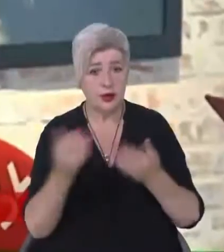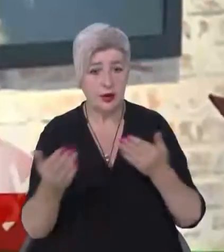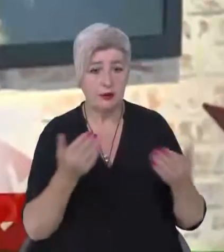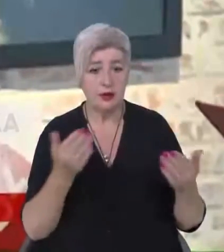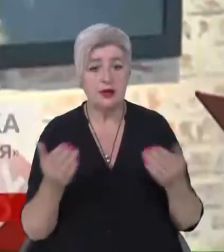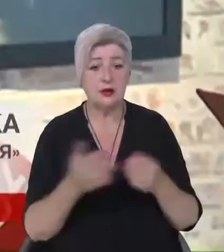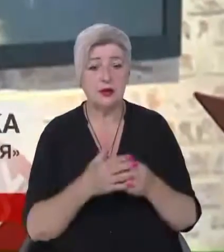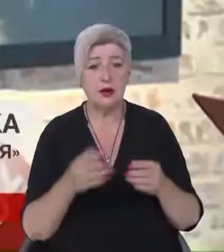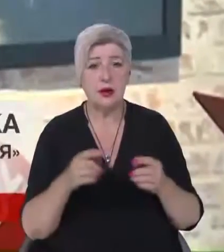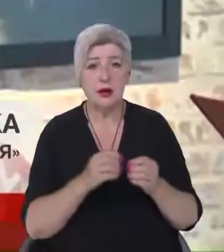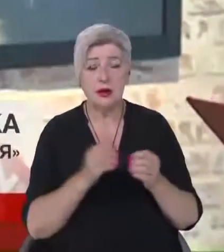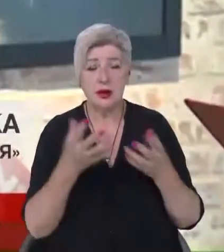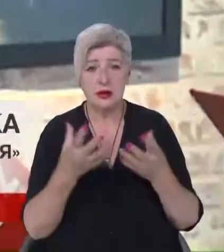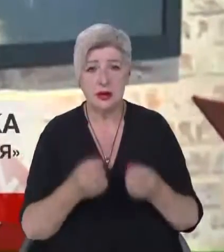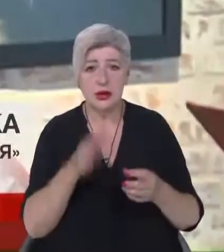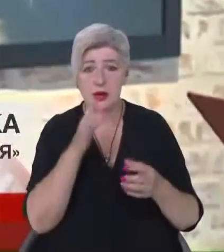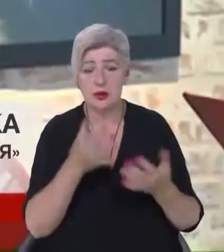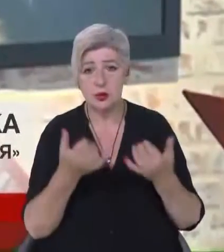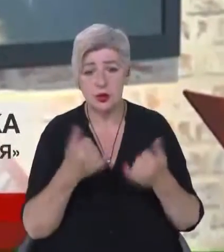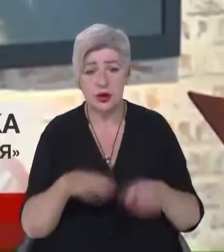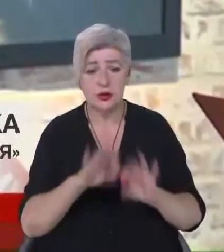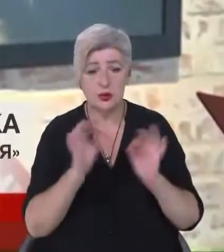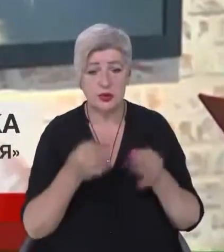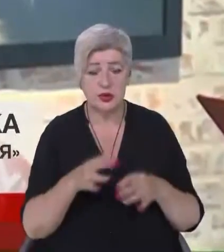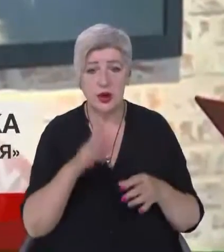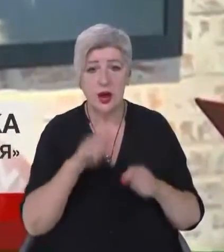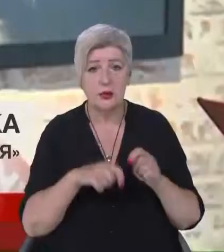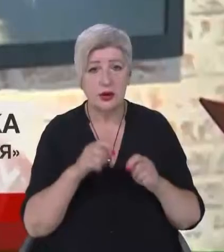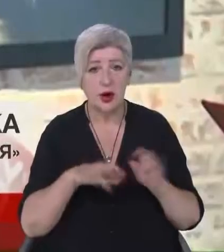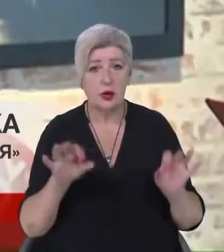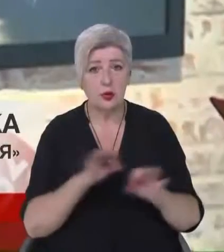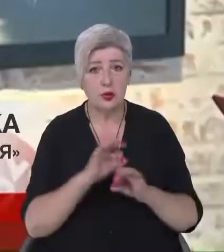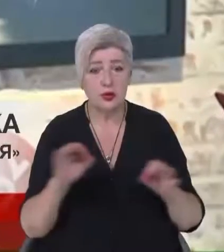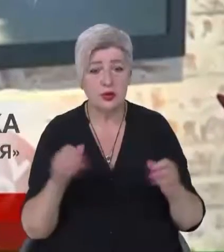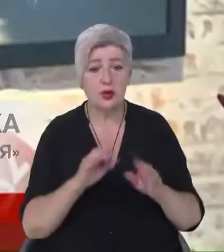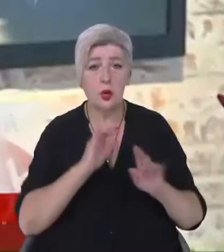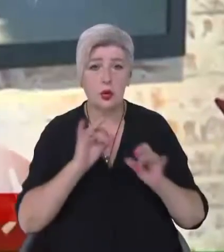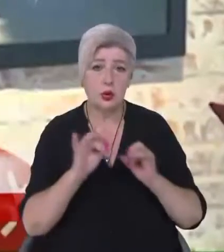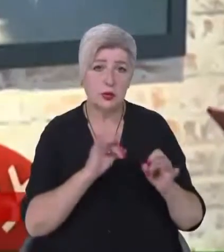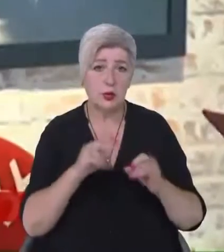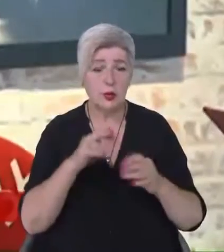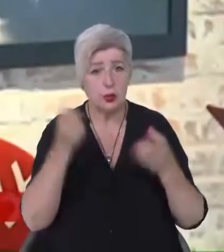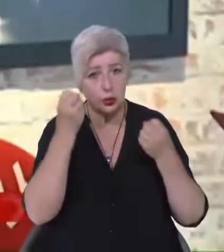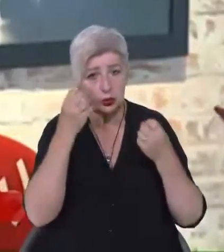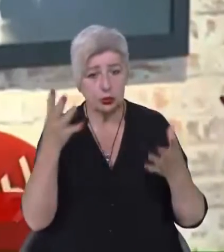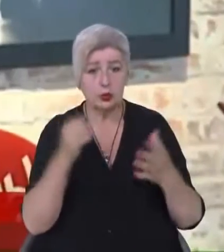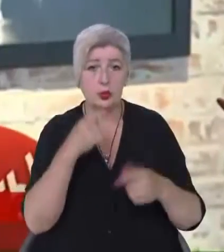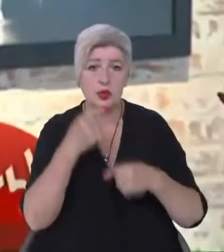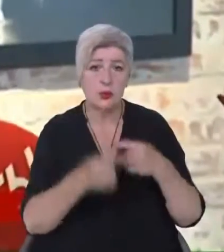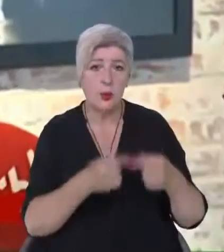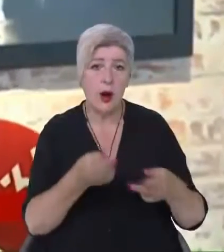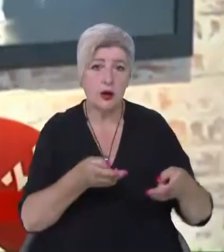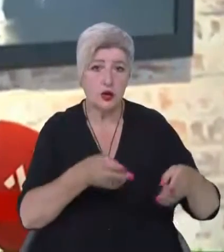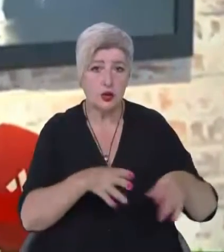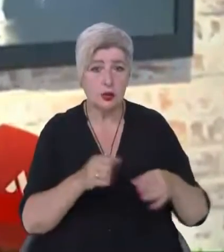днів сучасного мистецтва, експериментальної музики, нових сенсів, розмов про культурну спадщину, про